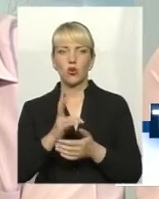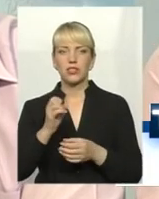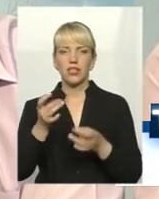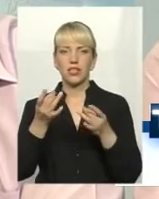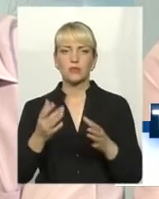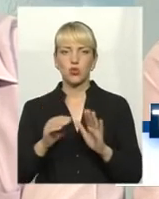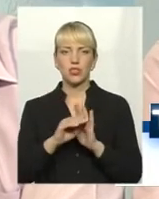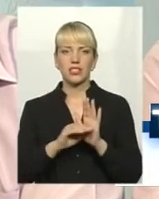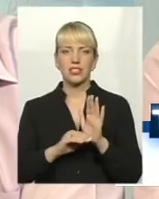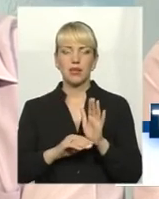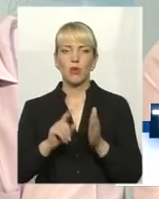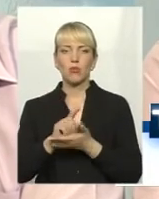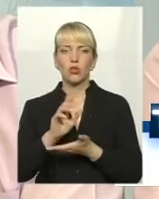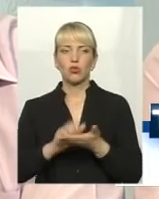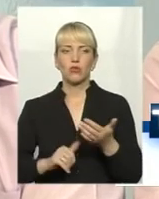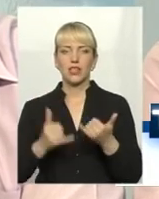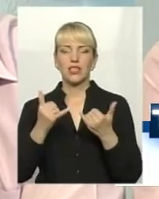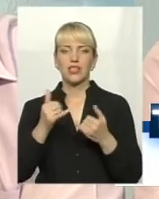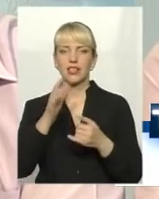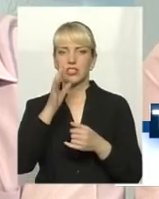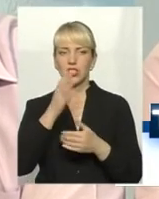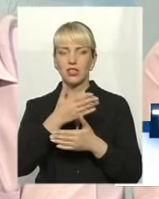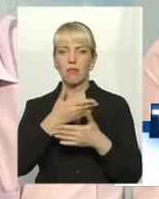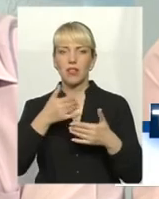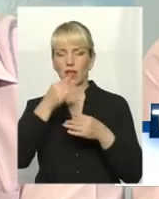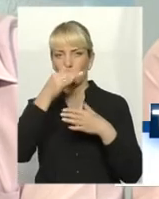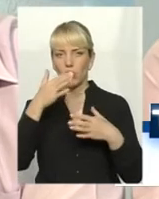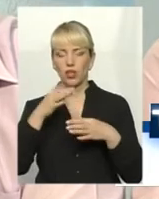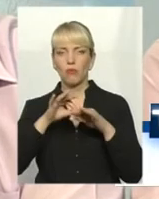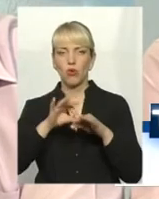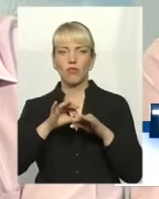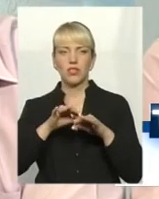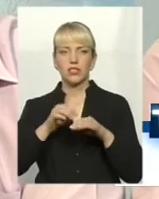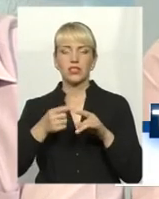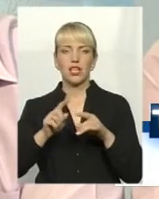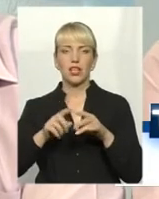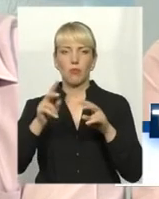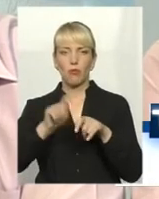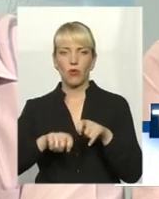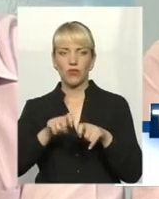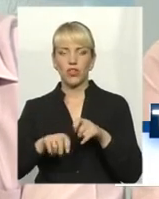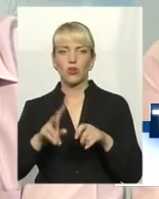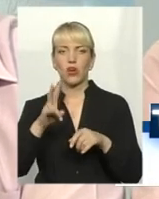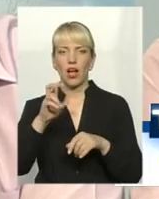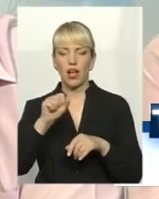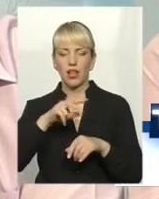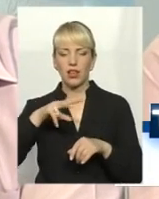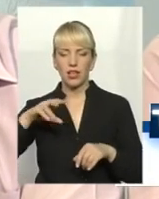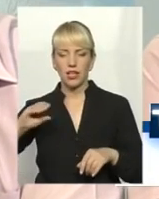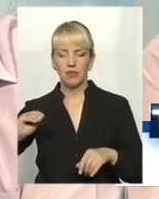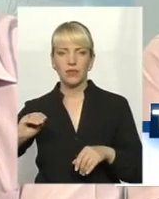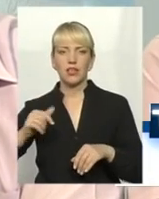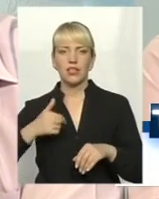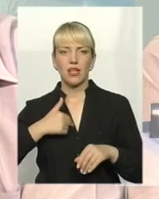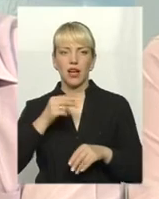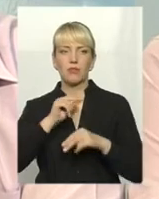спрощеній системі оподаткування. На даний час ми не могли провести його пригорку, коли виїжджали. Але разом з тим, я